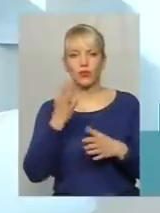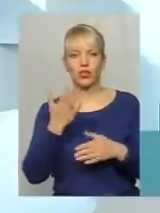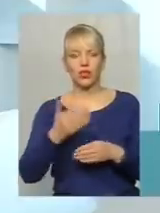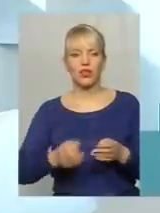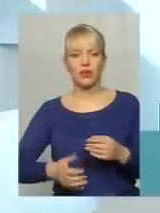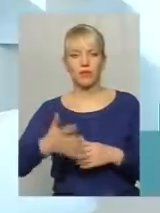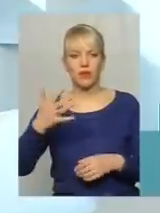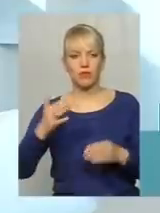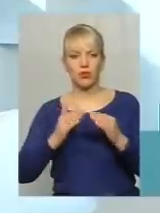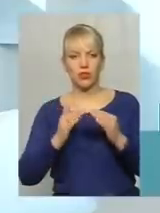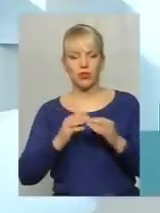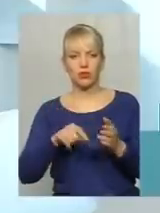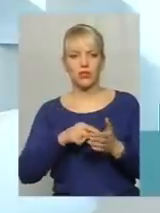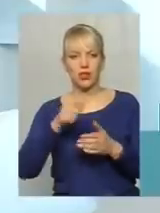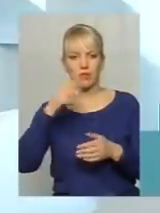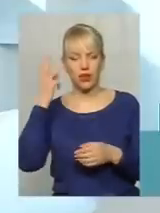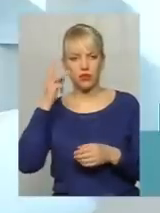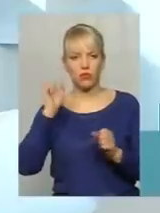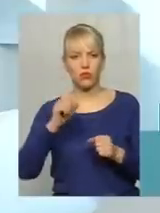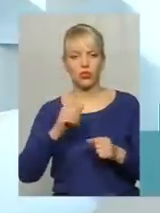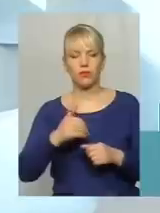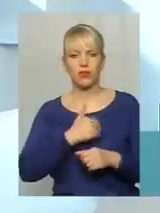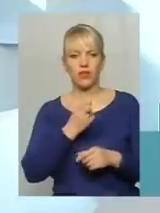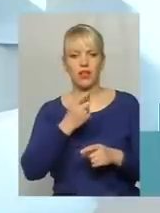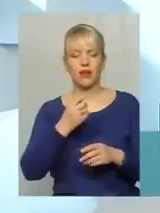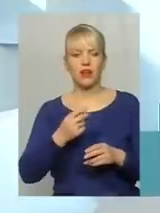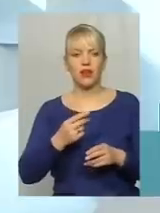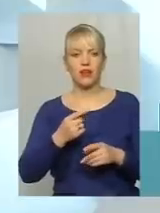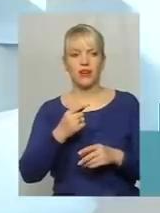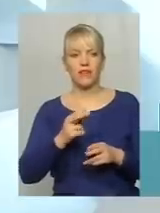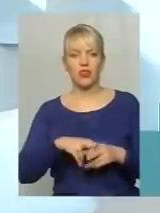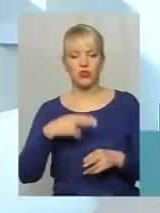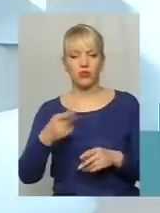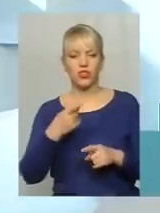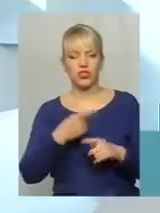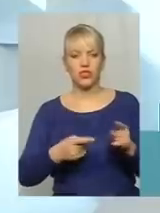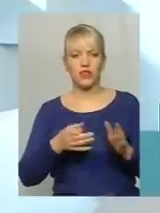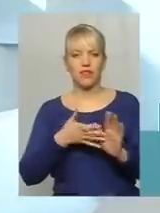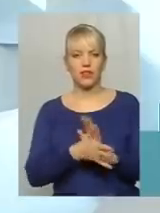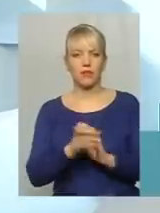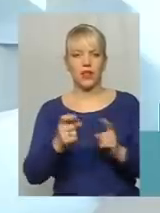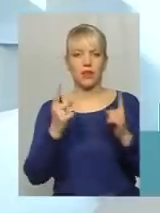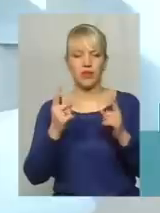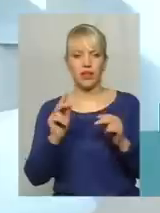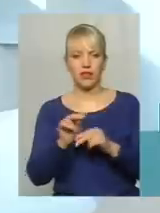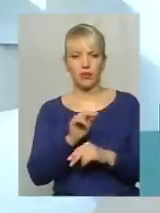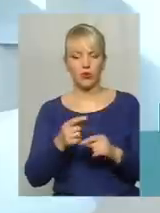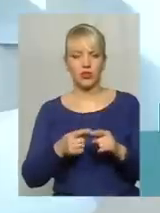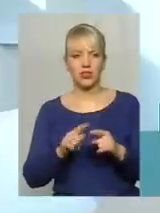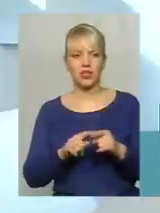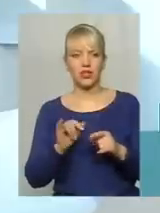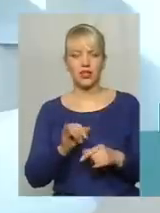Хмельницькому може претендувати на відшкодування частини витрат на капітальний ремонт. Це і